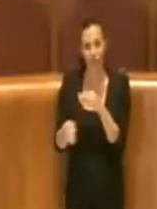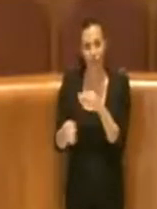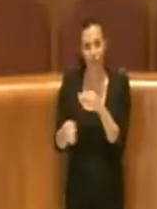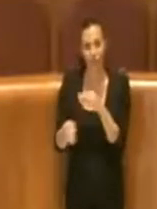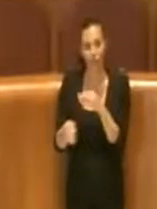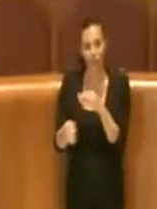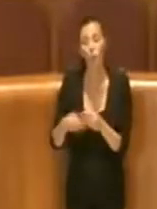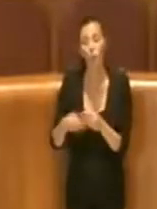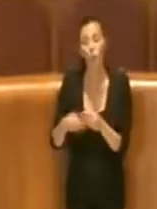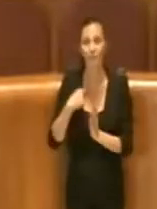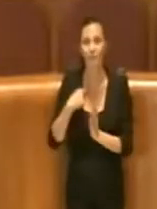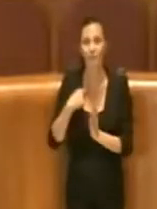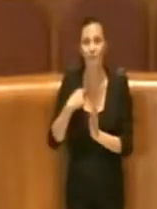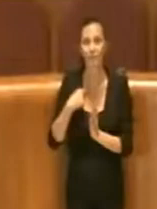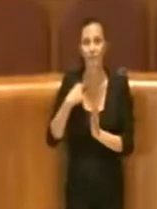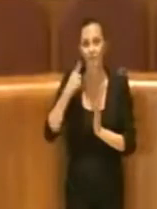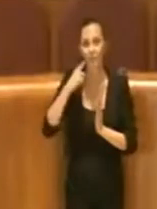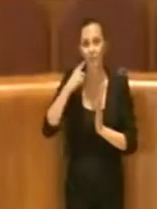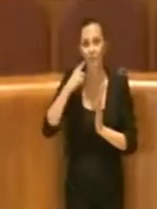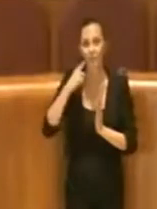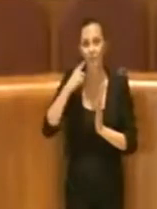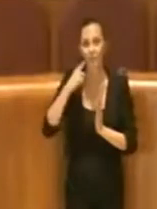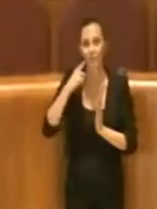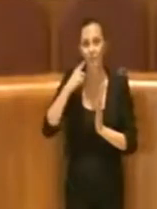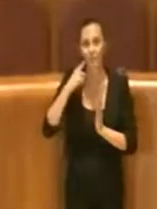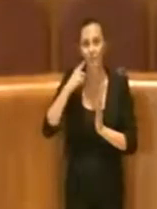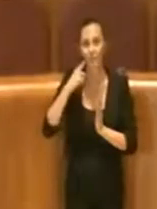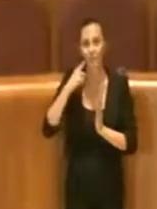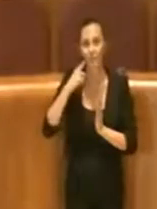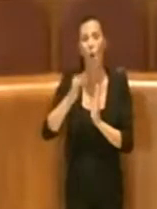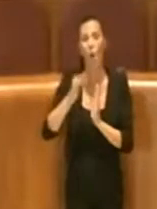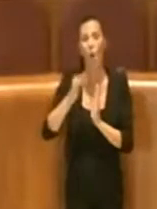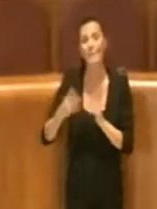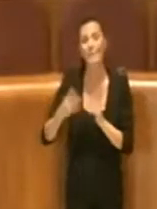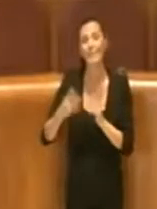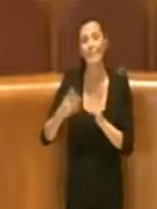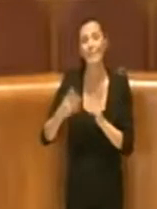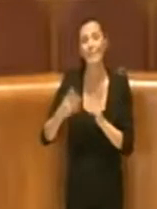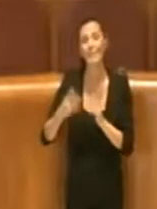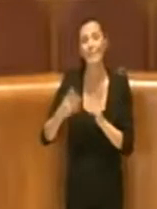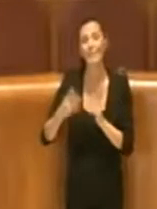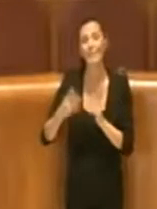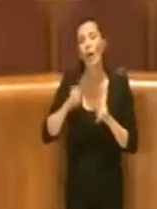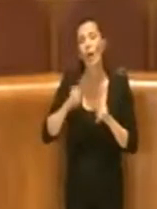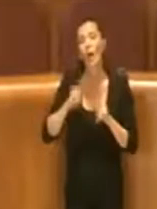favorevole. Leggerò adesso l'ordine del giorno e poi valuteremo come votarlo. Grazie. Grazie. Grazie.